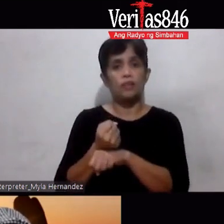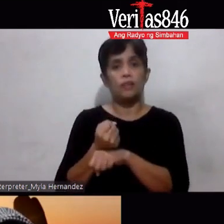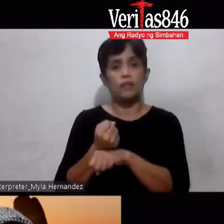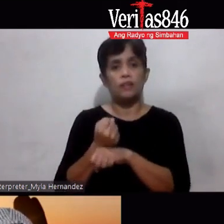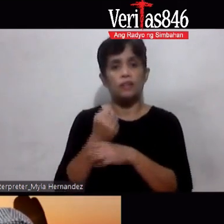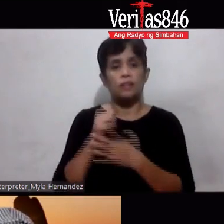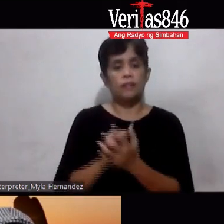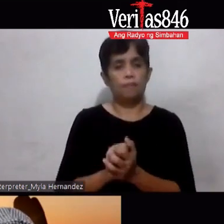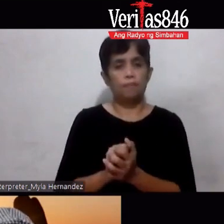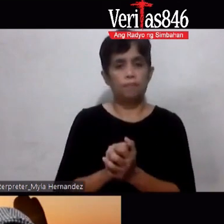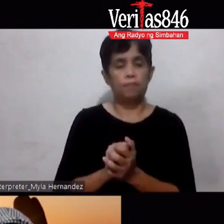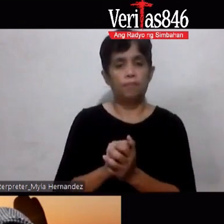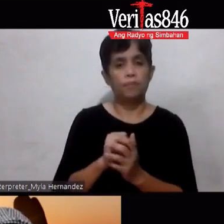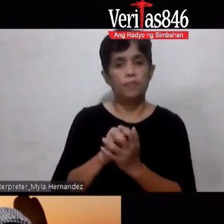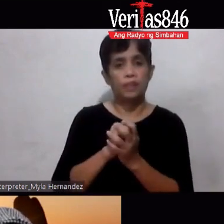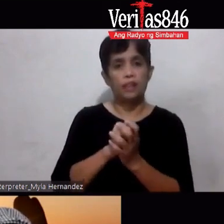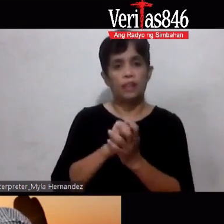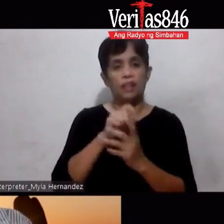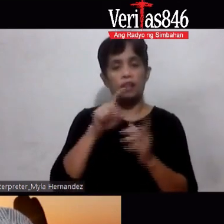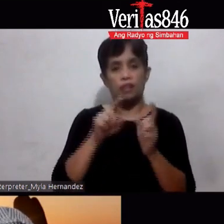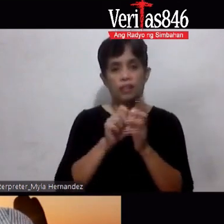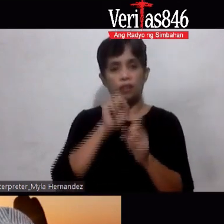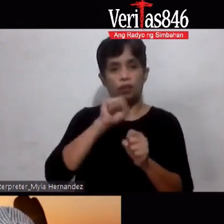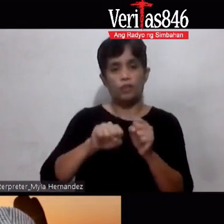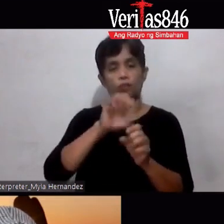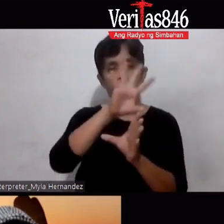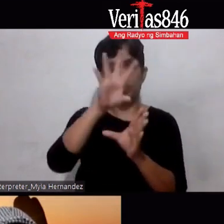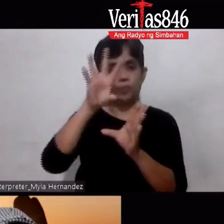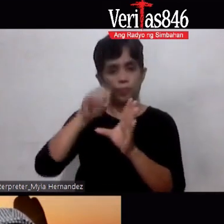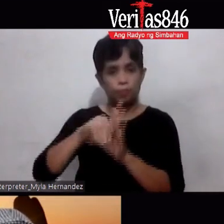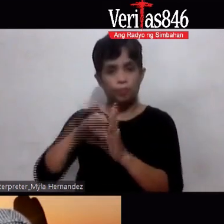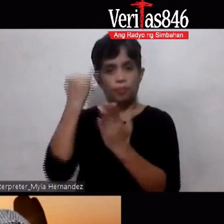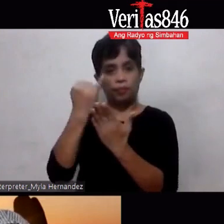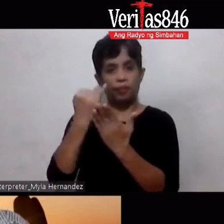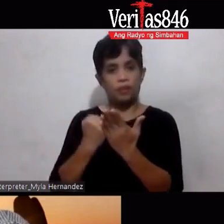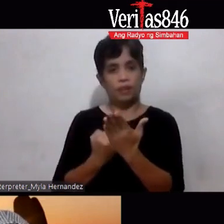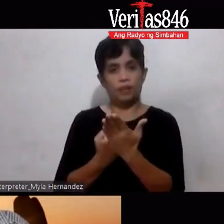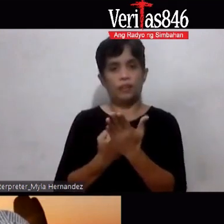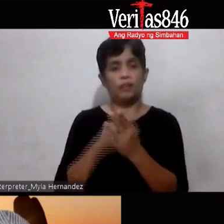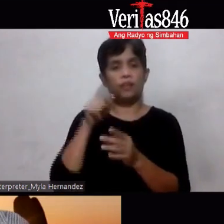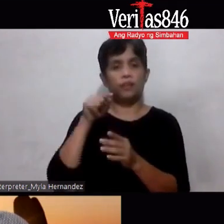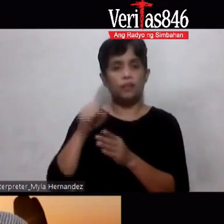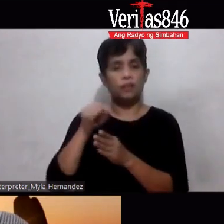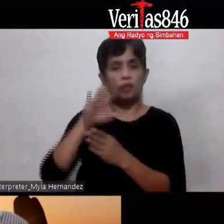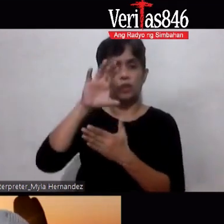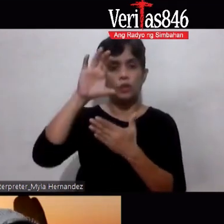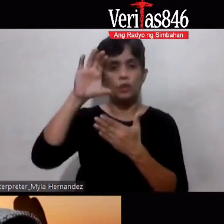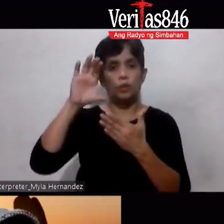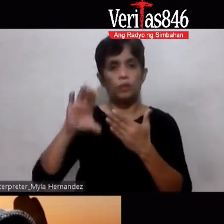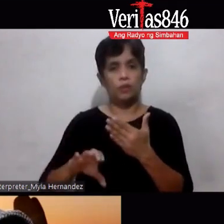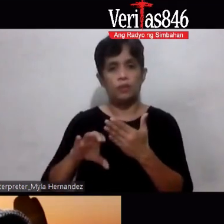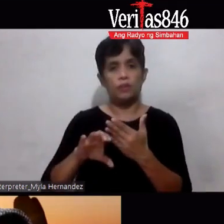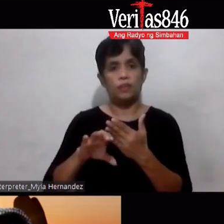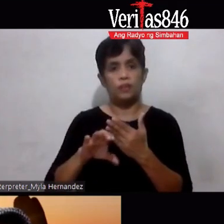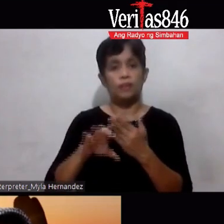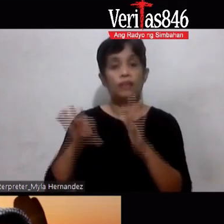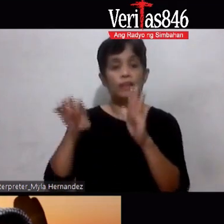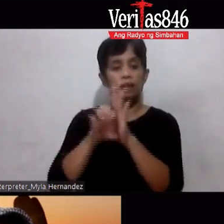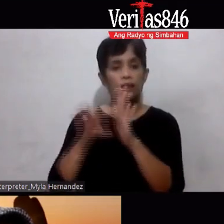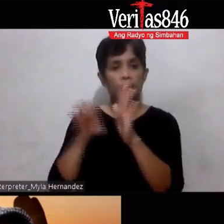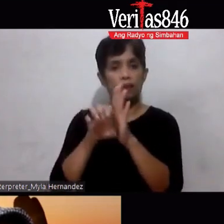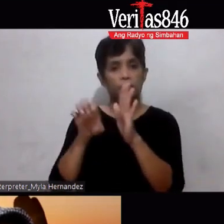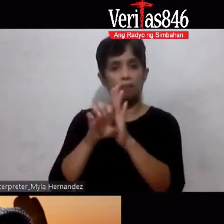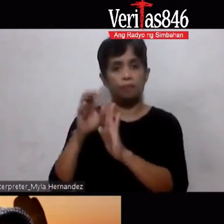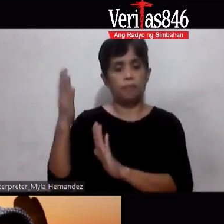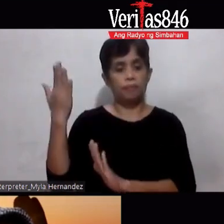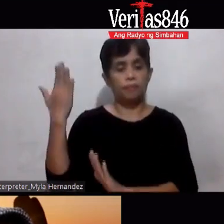Natin At Inihandog Natin Sa ating Mamimili Okay So yan yung Isang Konkretong Example Nung